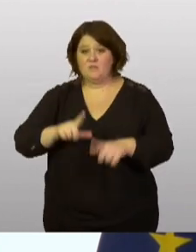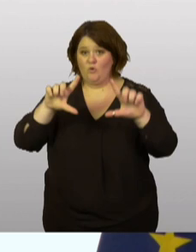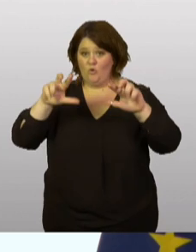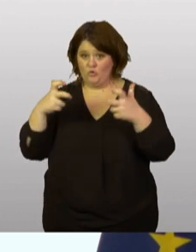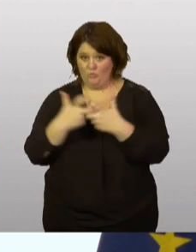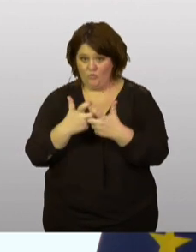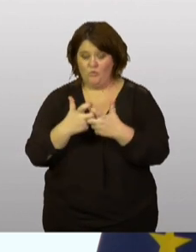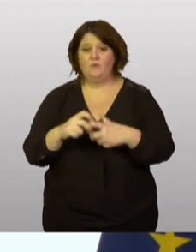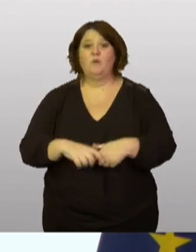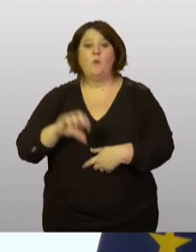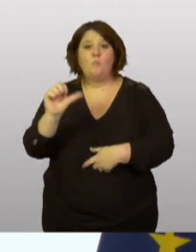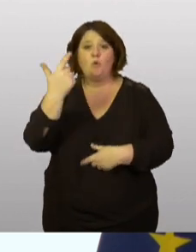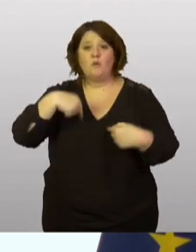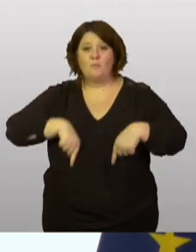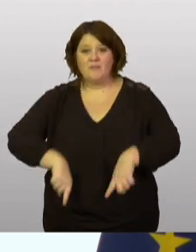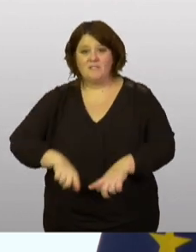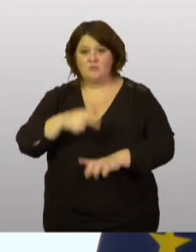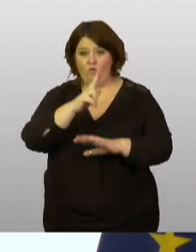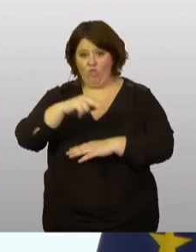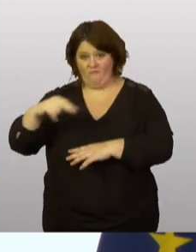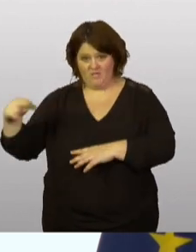premier ministre de Norvège,